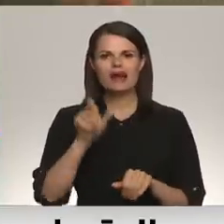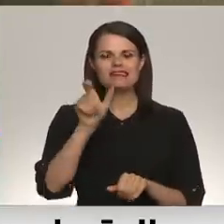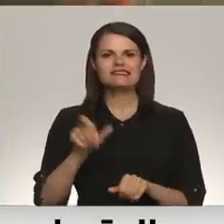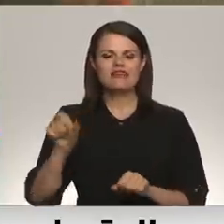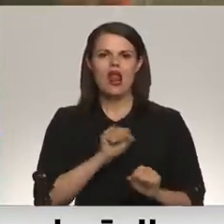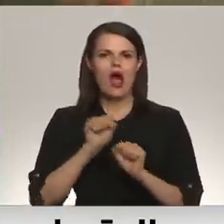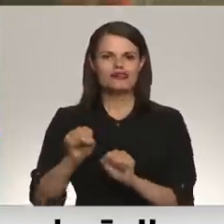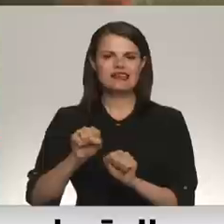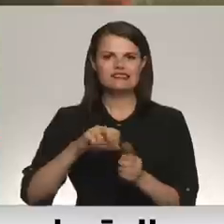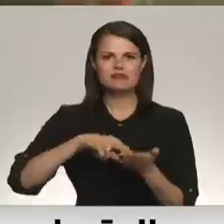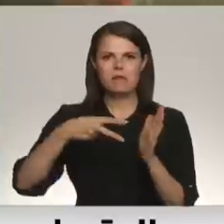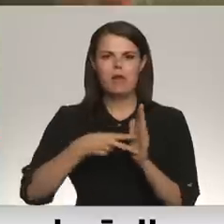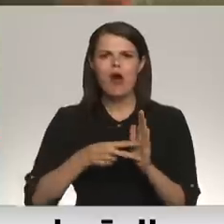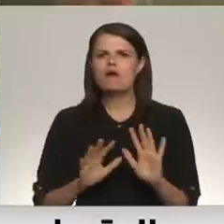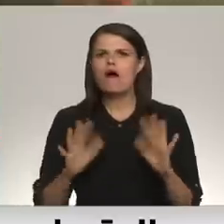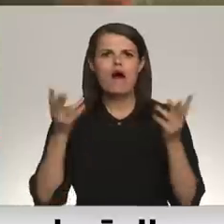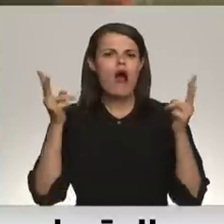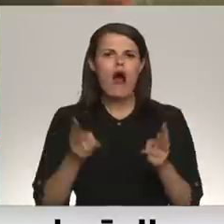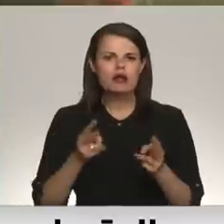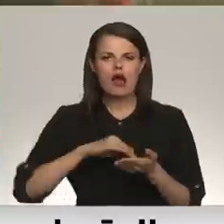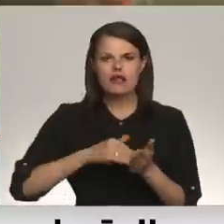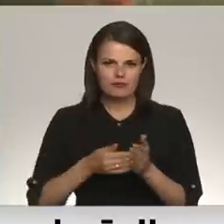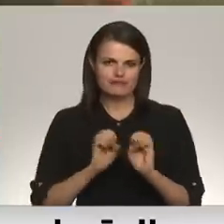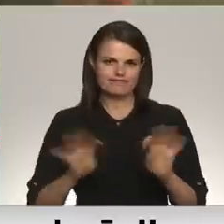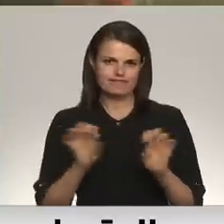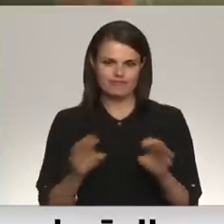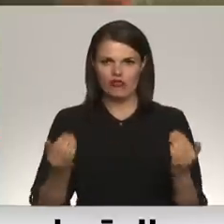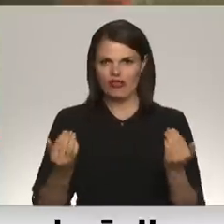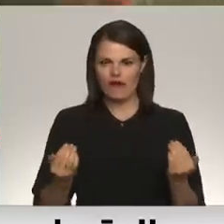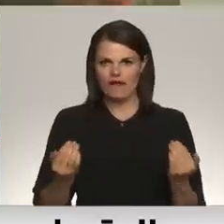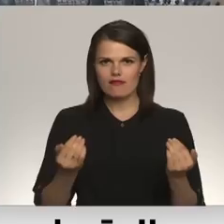gatavību iespējumiem ar kārtas apstākļiem vairāk stāstavi Tāna Strate.